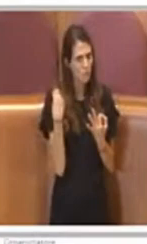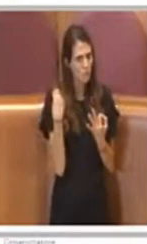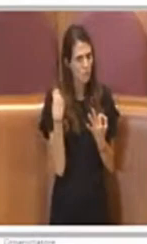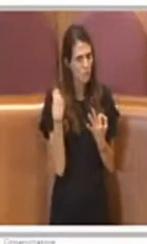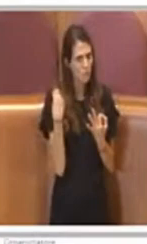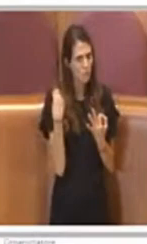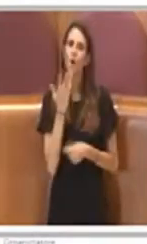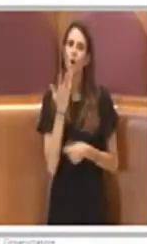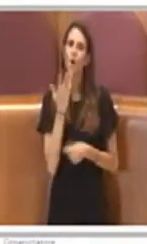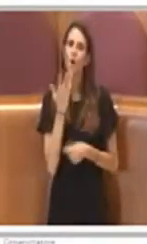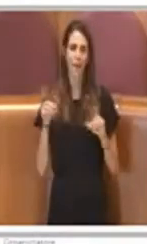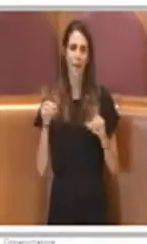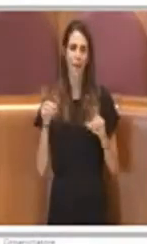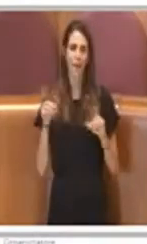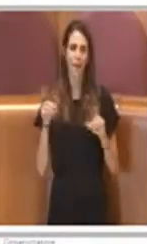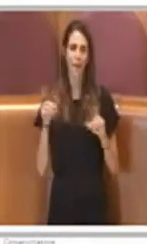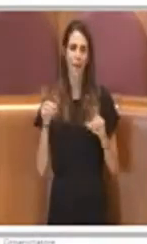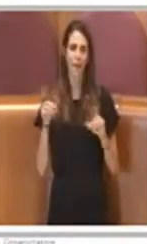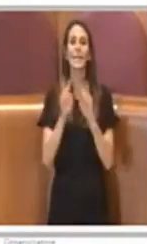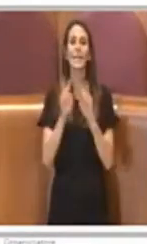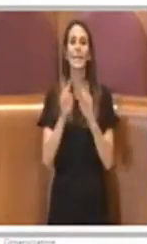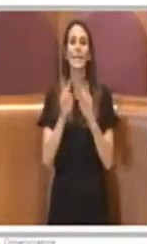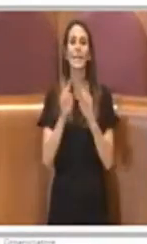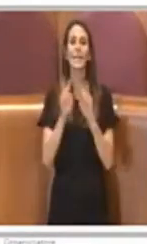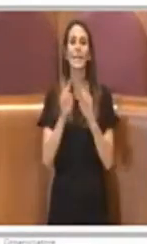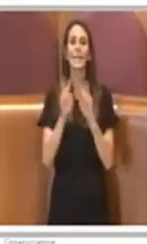sottolineare a tutti di che cosa stiamo parlando. Grazie.